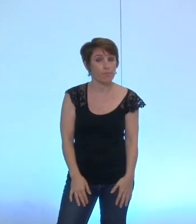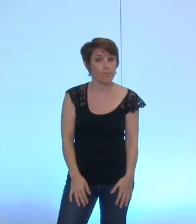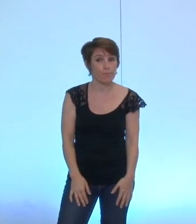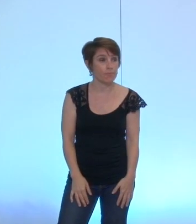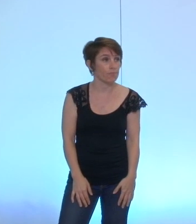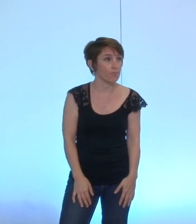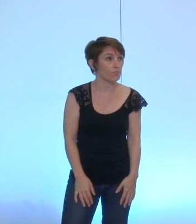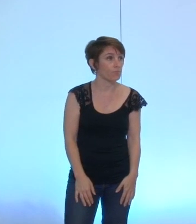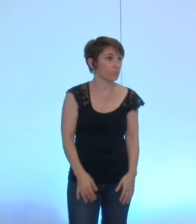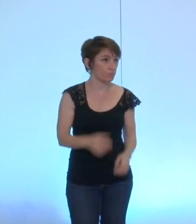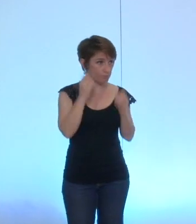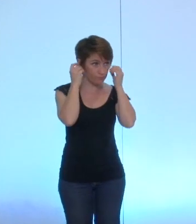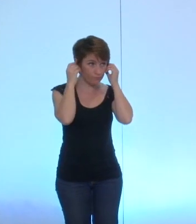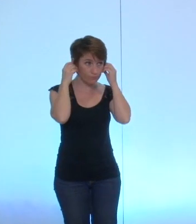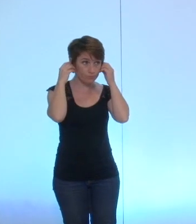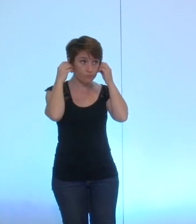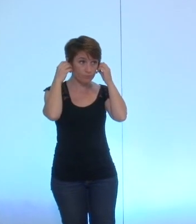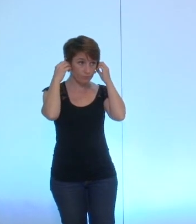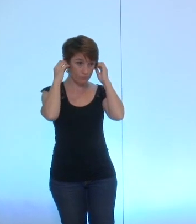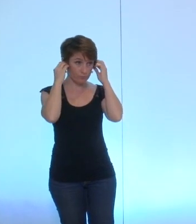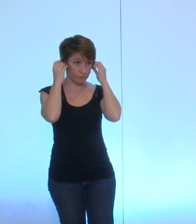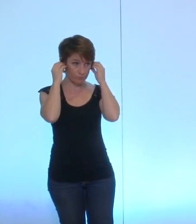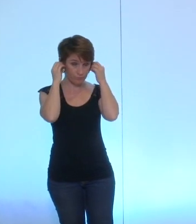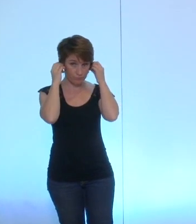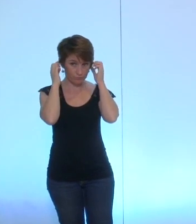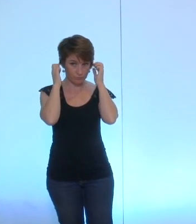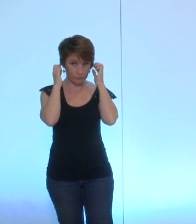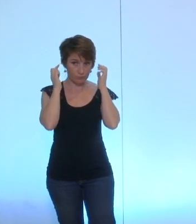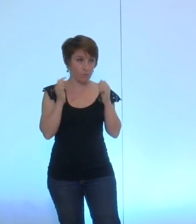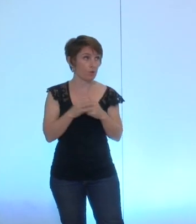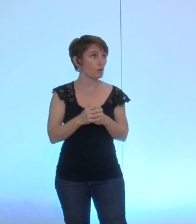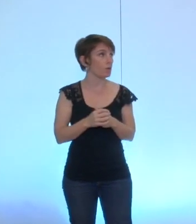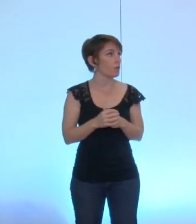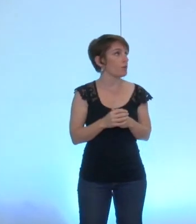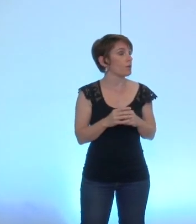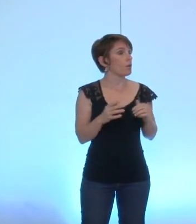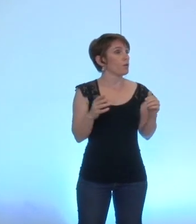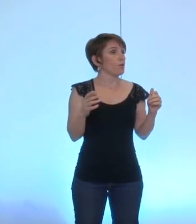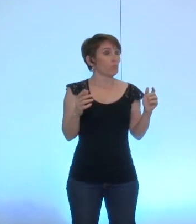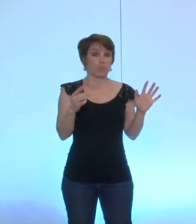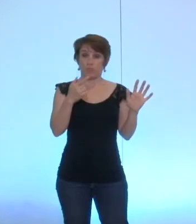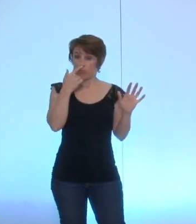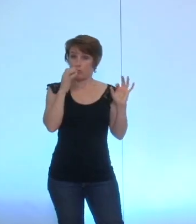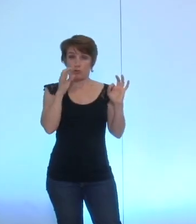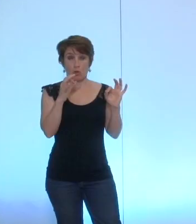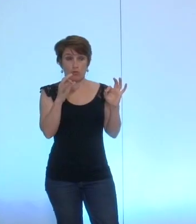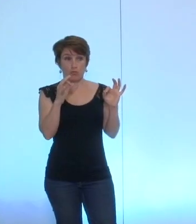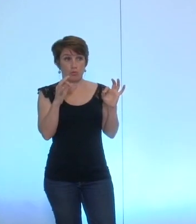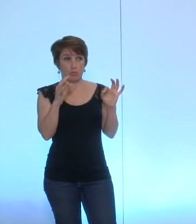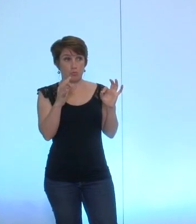ça me semble à la fois ancrer l'état d'esprit dans lequel l'amendement a été déposé si